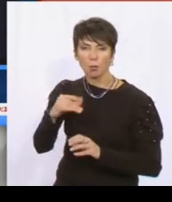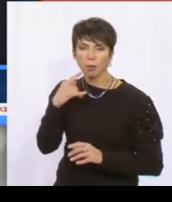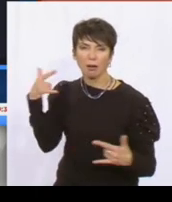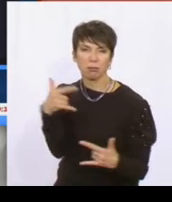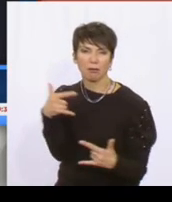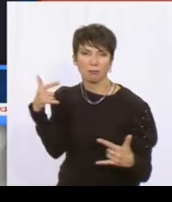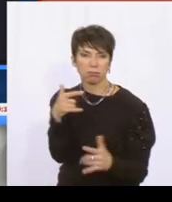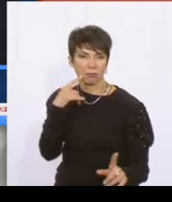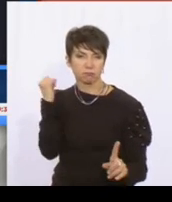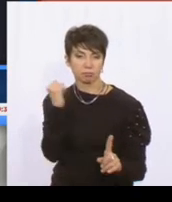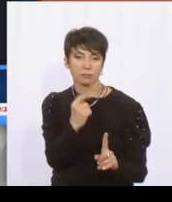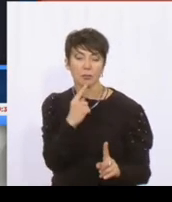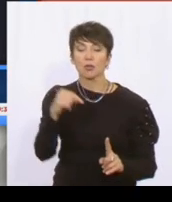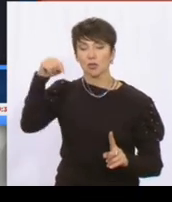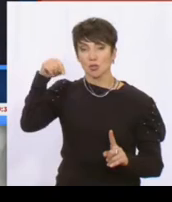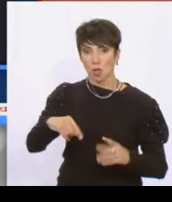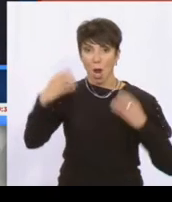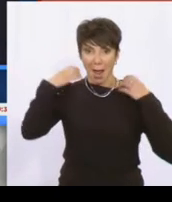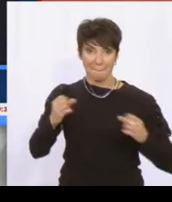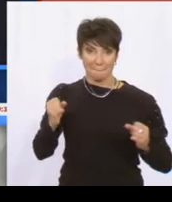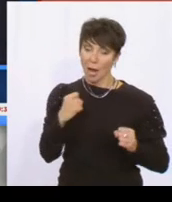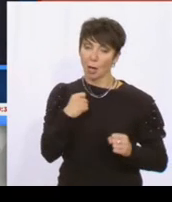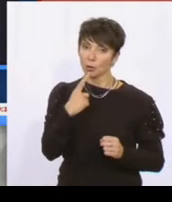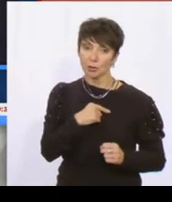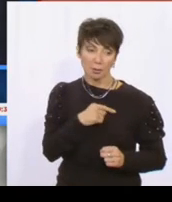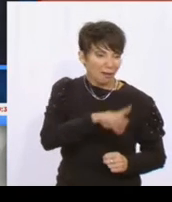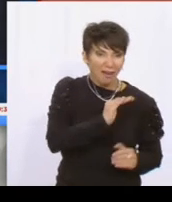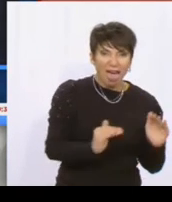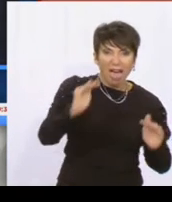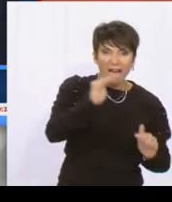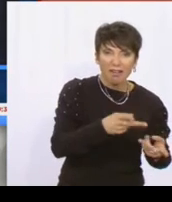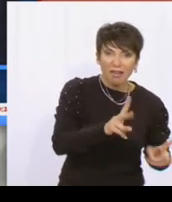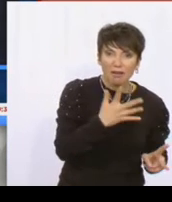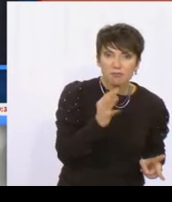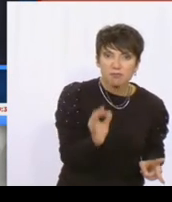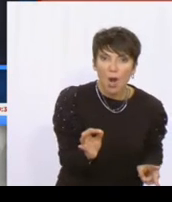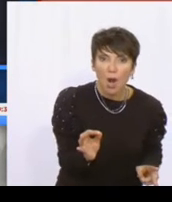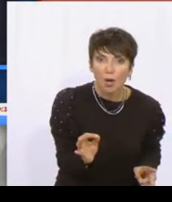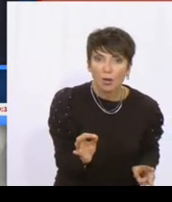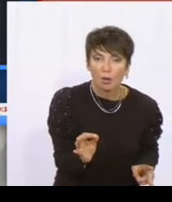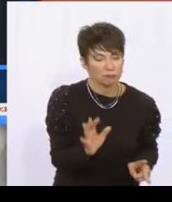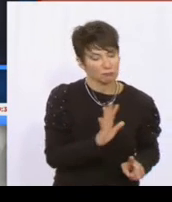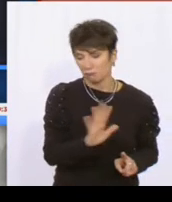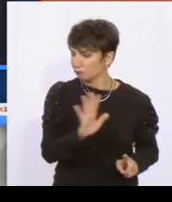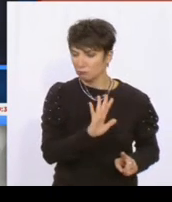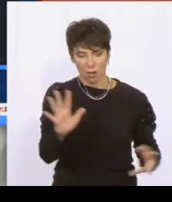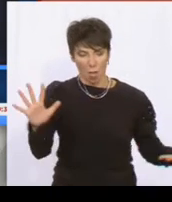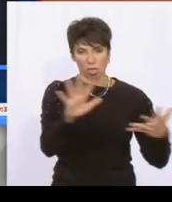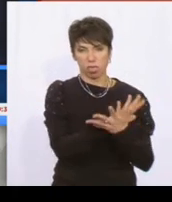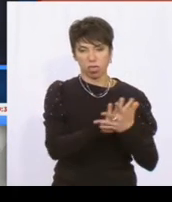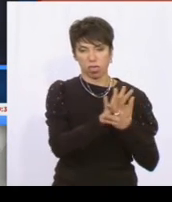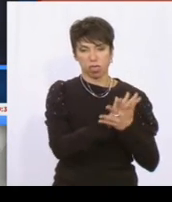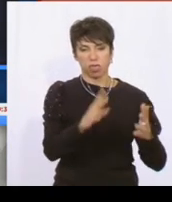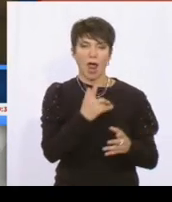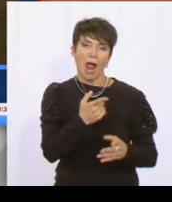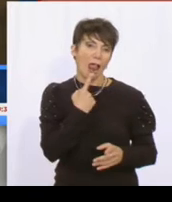Έκρινε ο Άριος Πάγος ότι οι δικαστές που τον άφησαν ελεύθερο έχουν ένα πολύ αόριστο σκεπτικό ότι ο Πατέλης, αν είναι